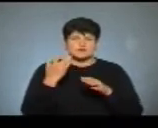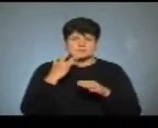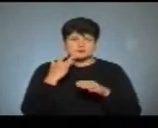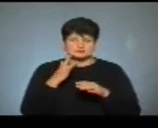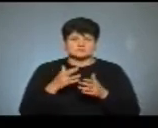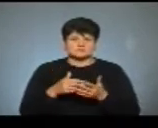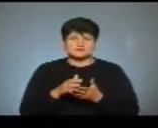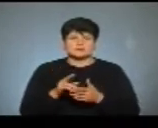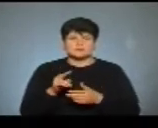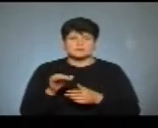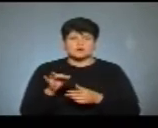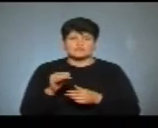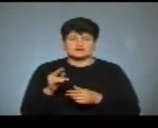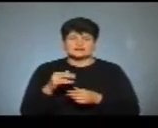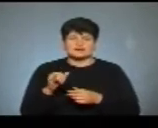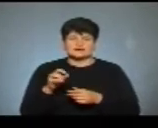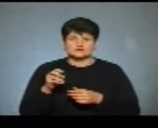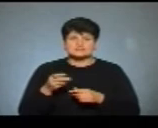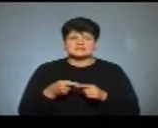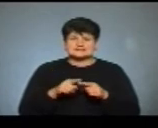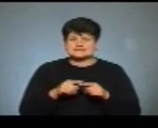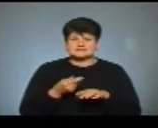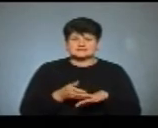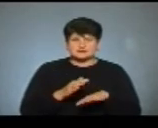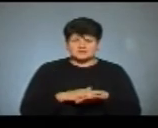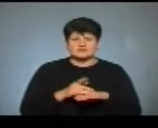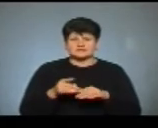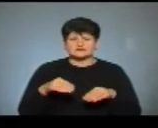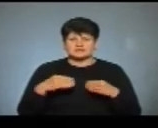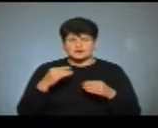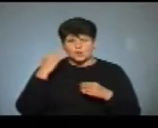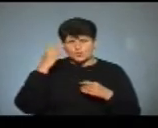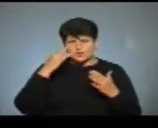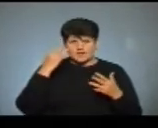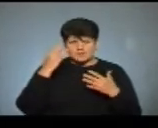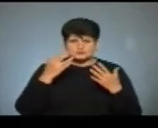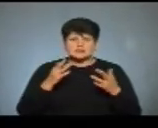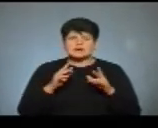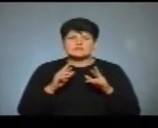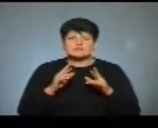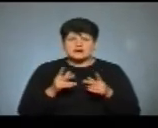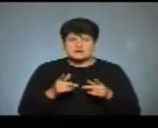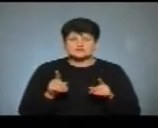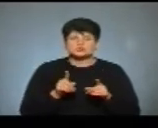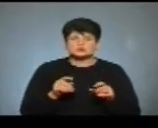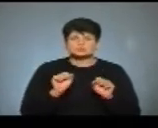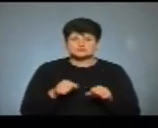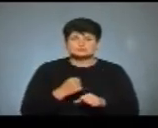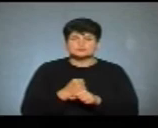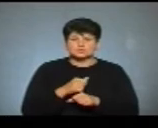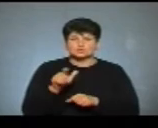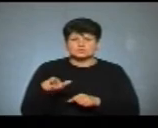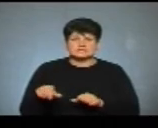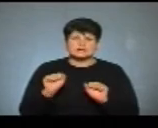профдіагностики. Це дуже нескладна методика, але вона дає уявлення про те, на що здатна людина, як вона